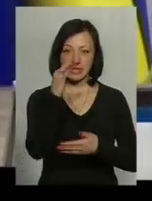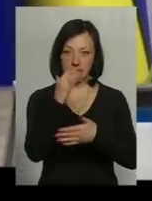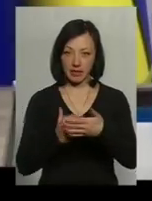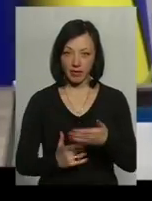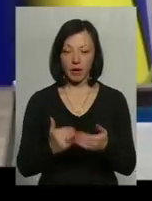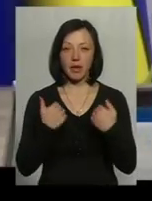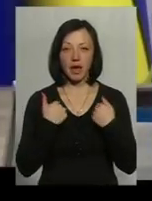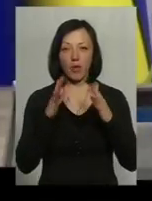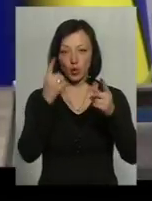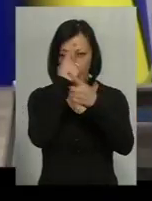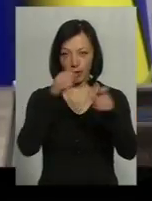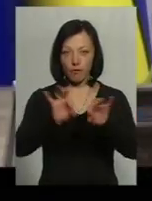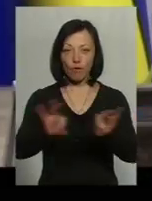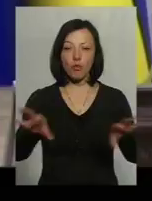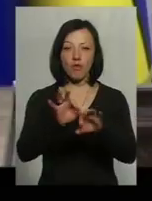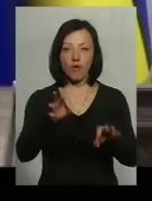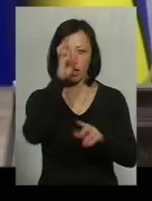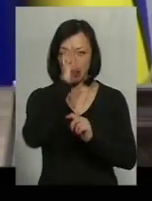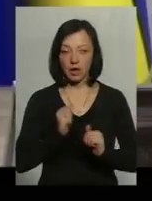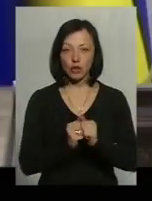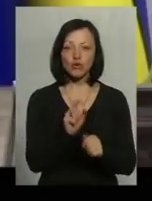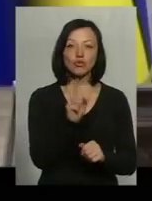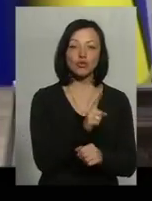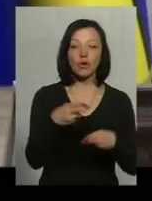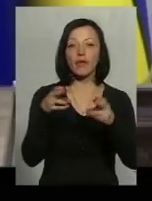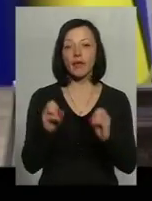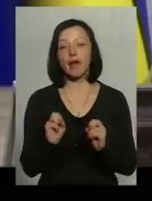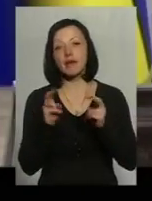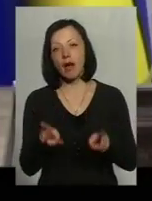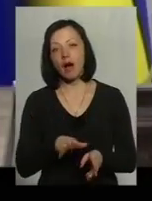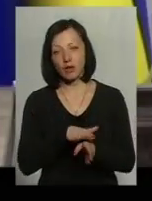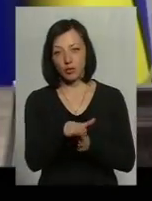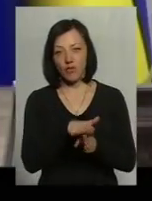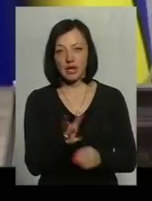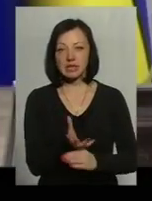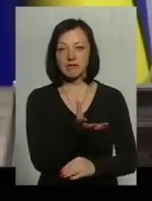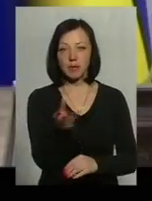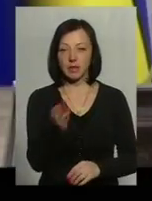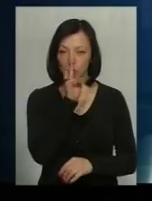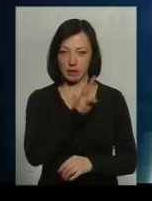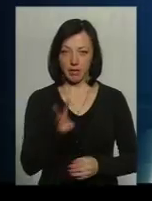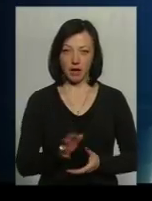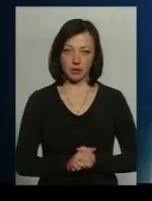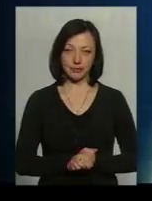буду інформувати країну, що, де і як відбувається з виплату заробітної плати.